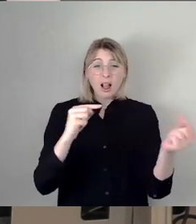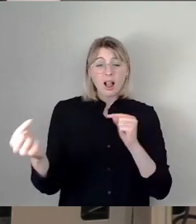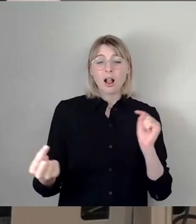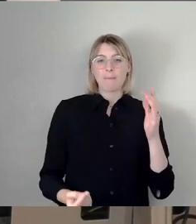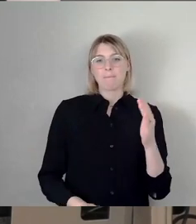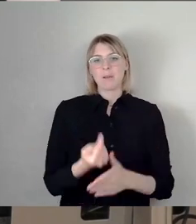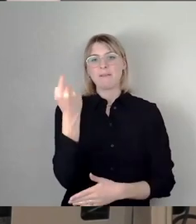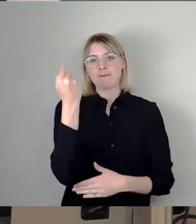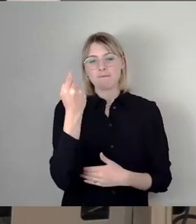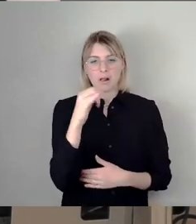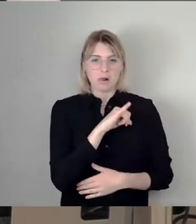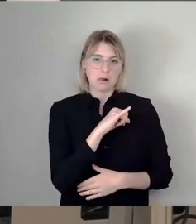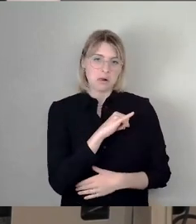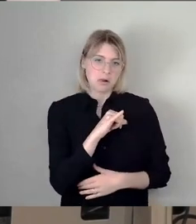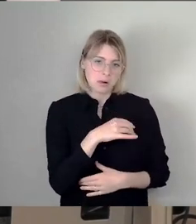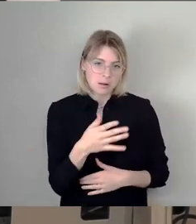sehr interessant.